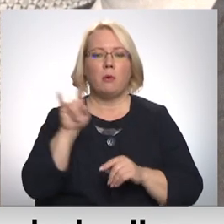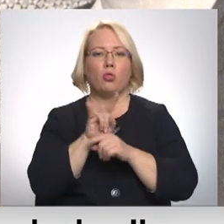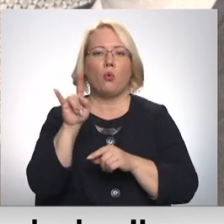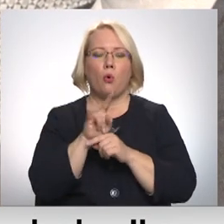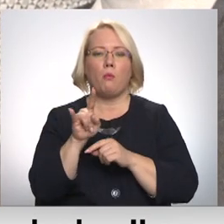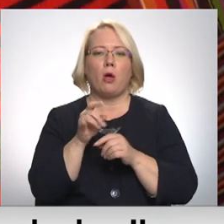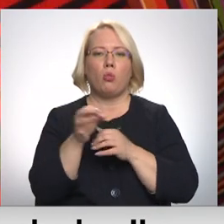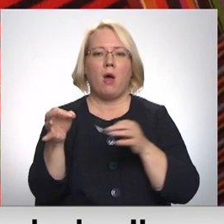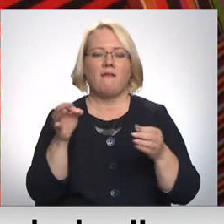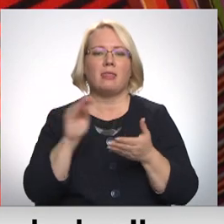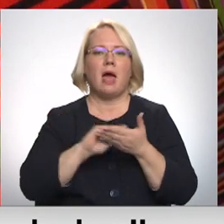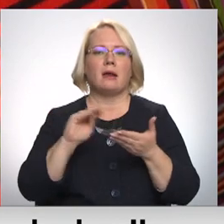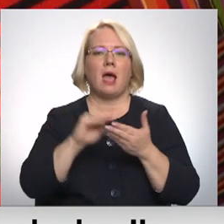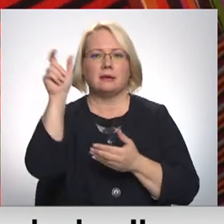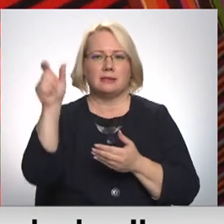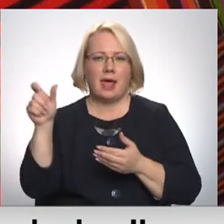rakstniekiem.